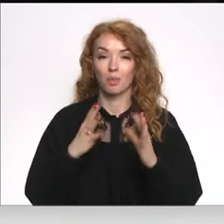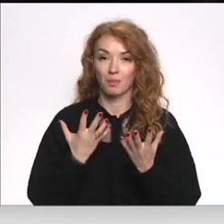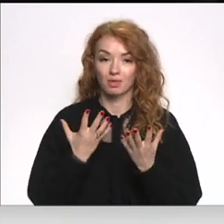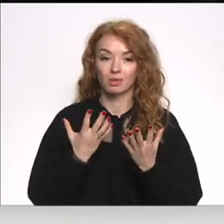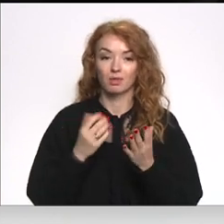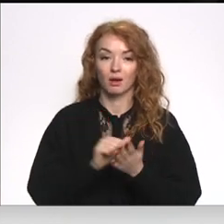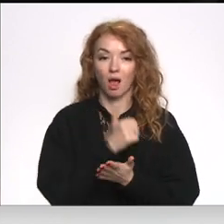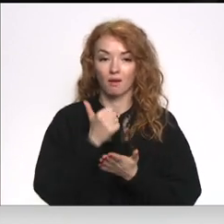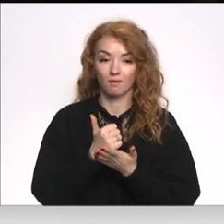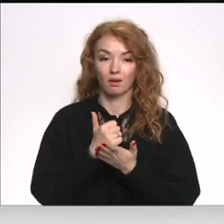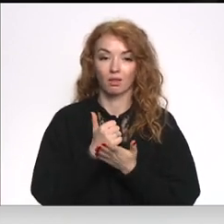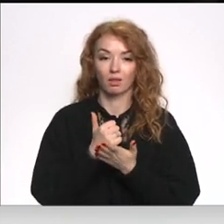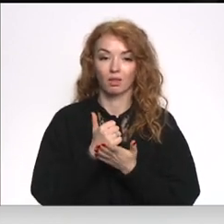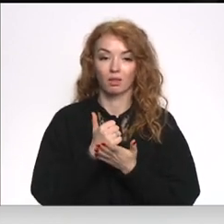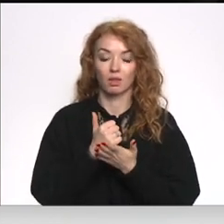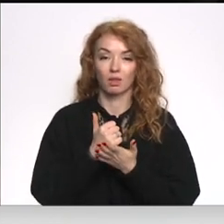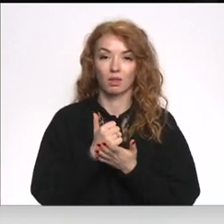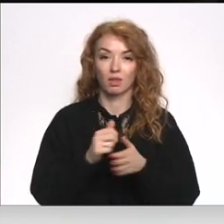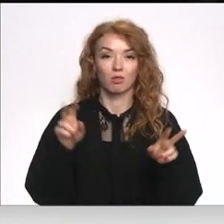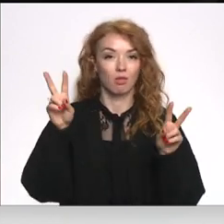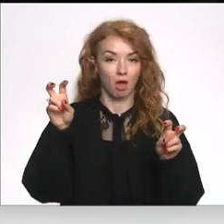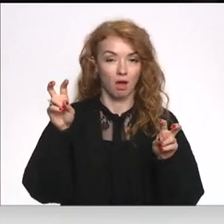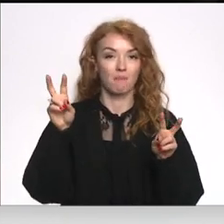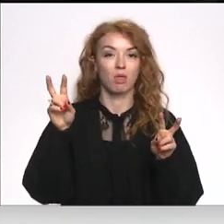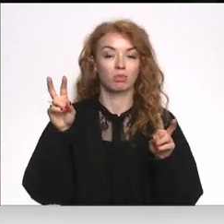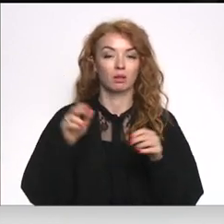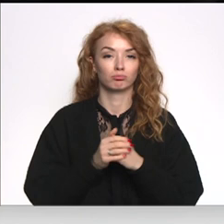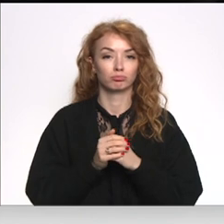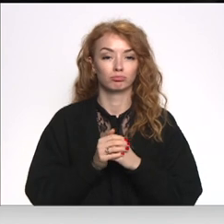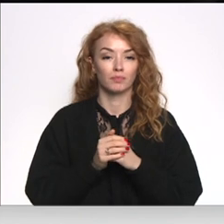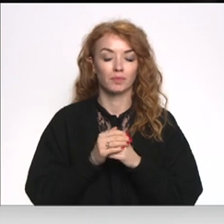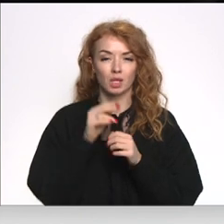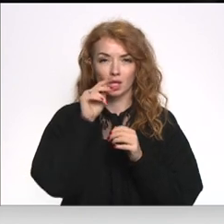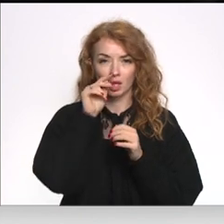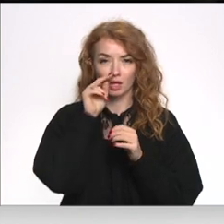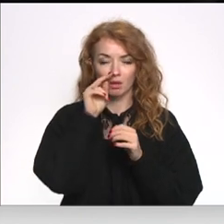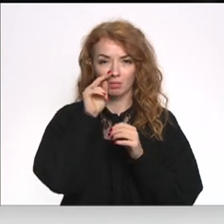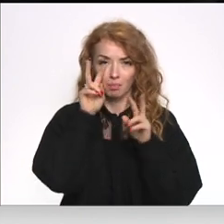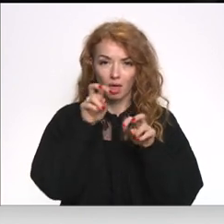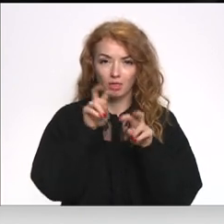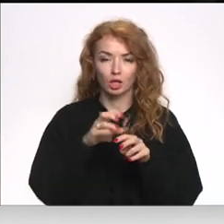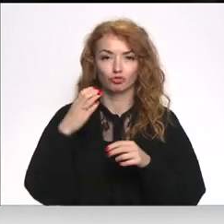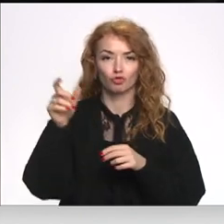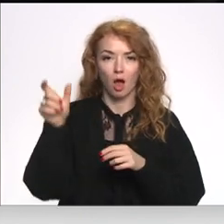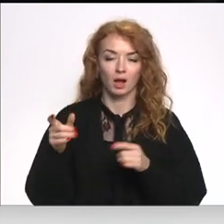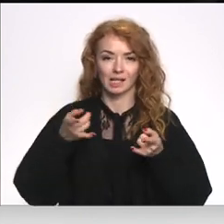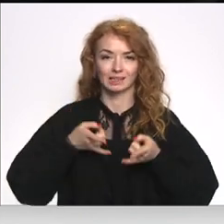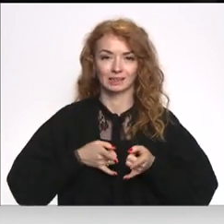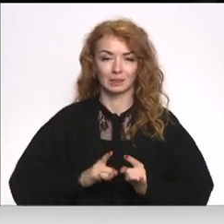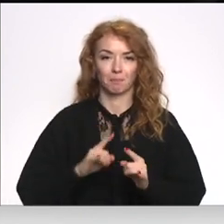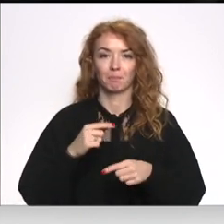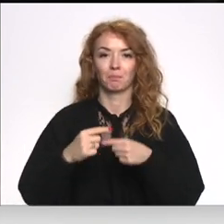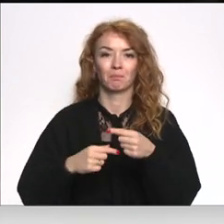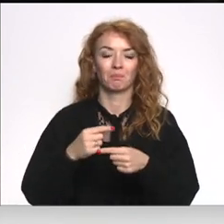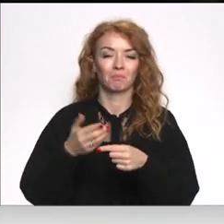galvenie temati ir tiešām tādi ieskatīšanās tieši dzimtas čaka, čādarāņu dzimtas